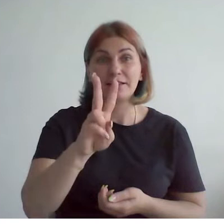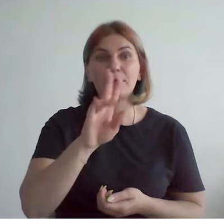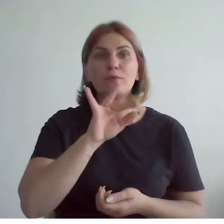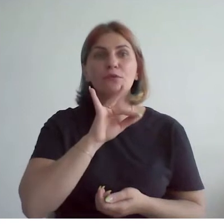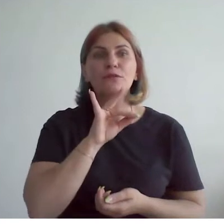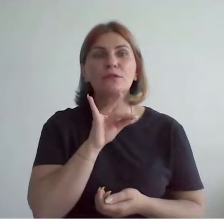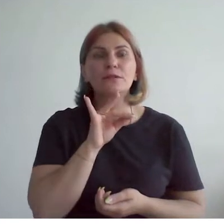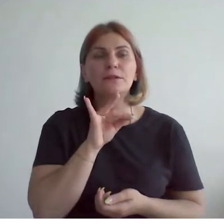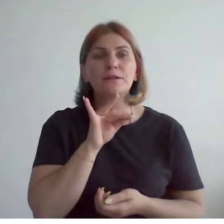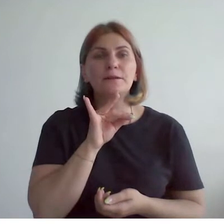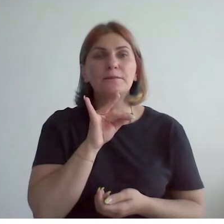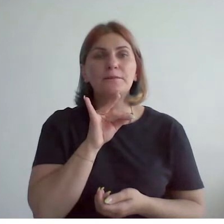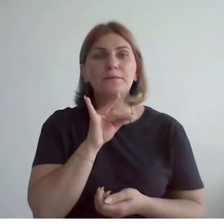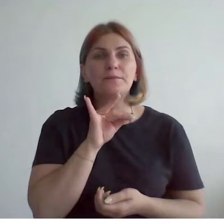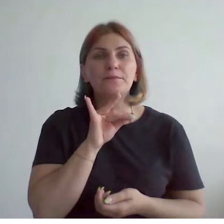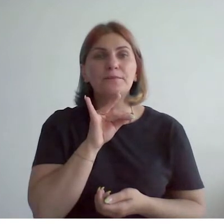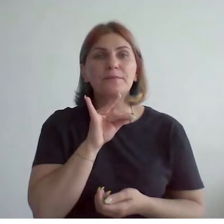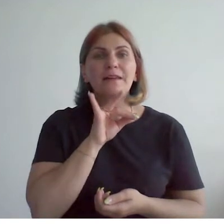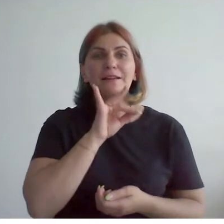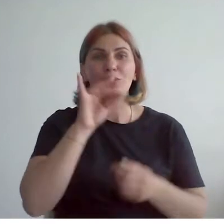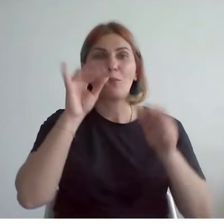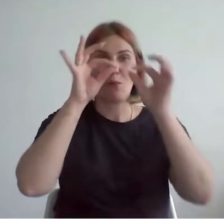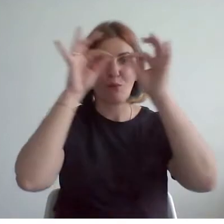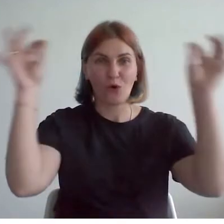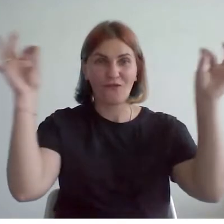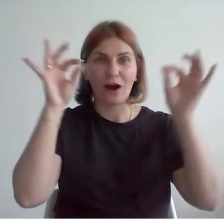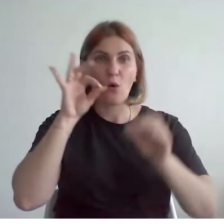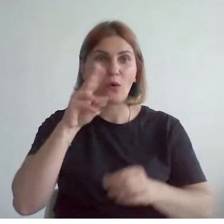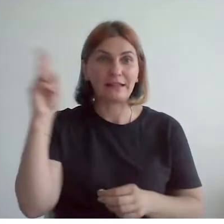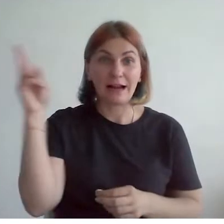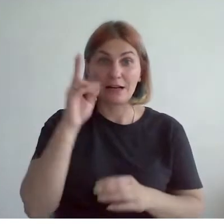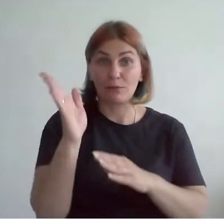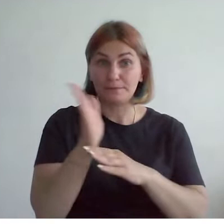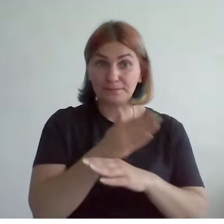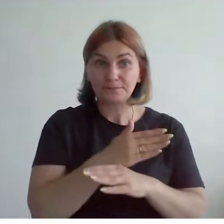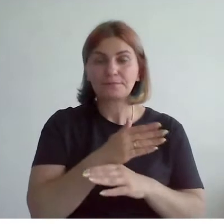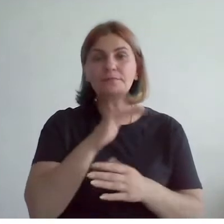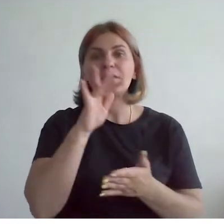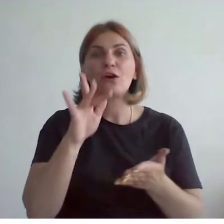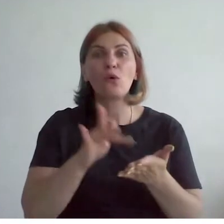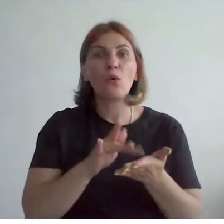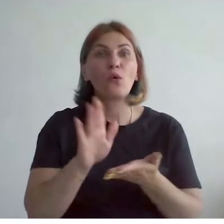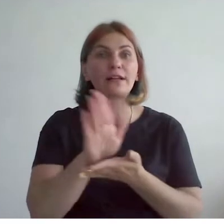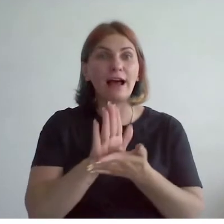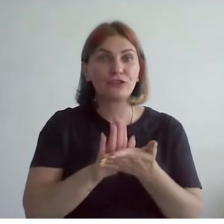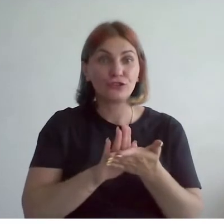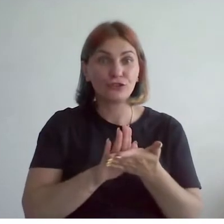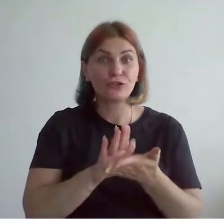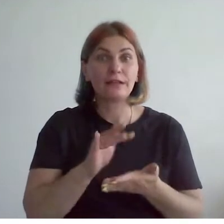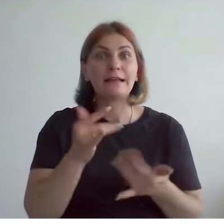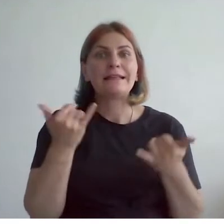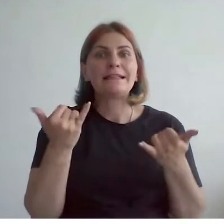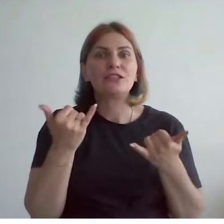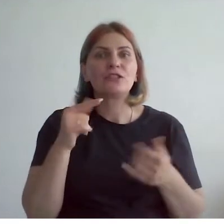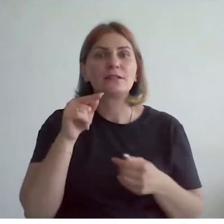провода от них. Облик города очищен. И, собственно говоря, теперь здесь